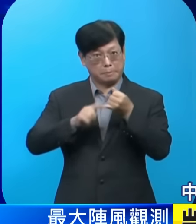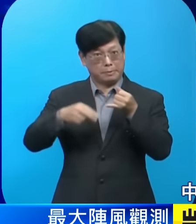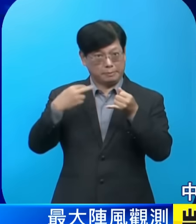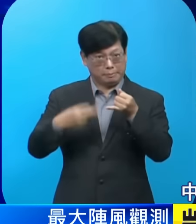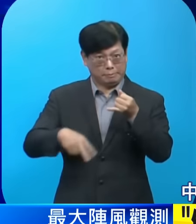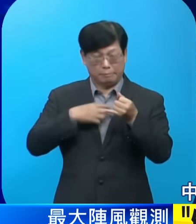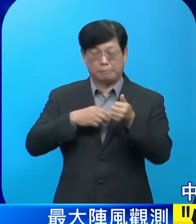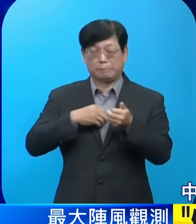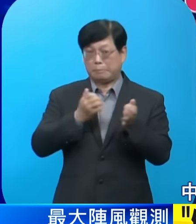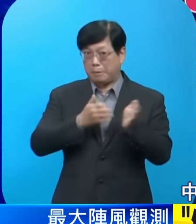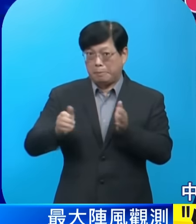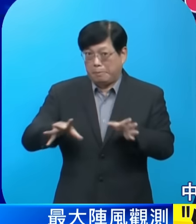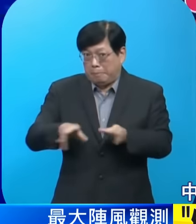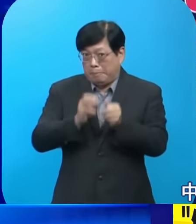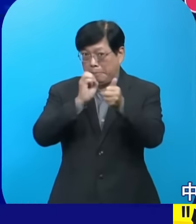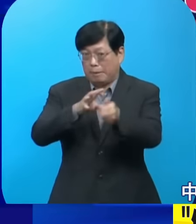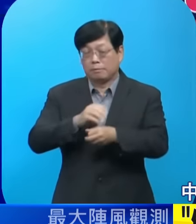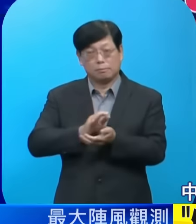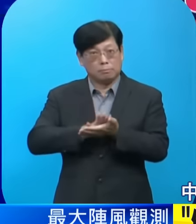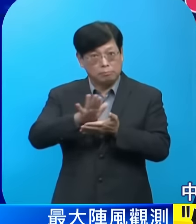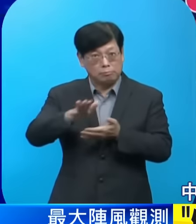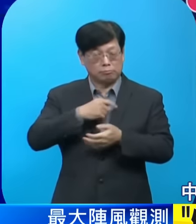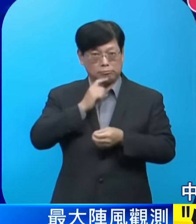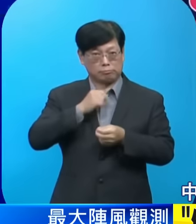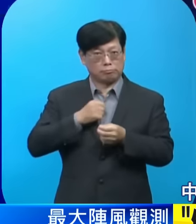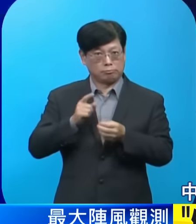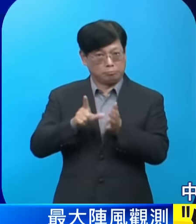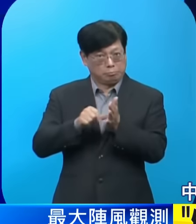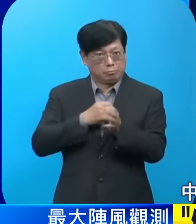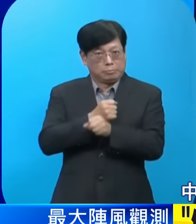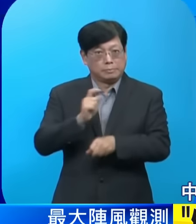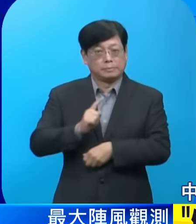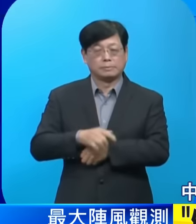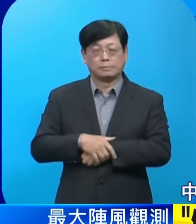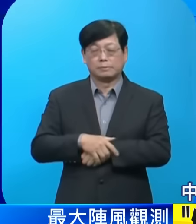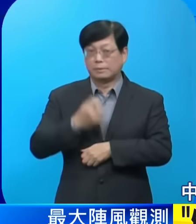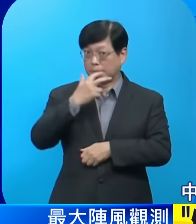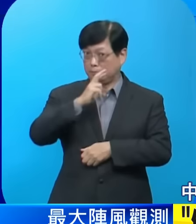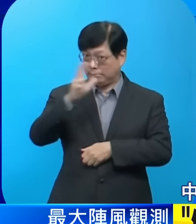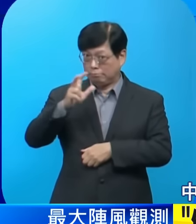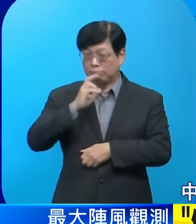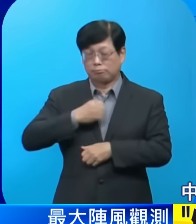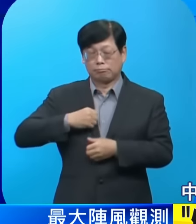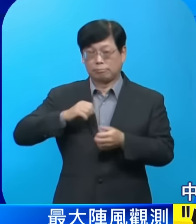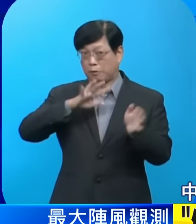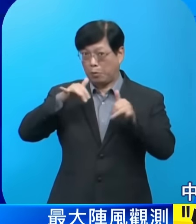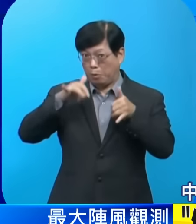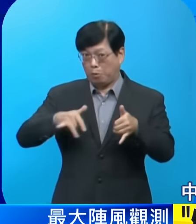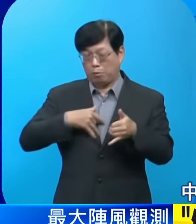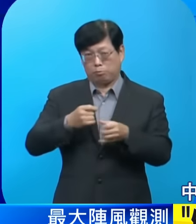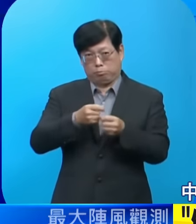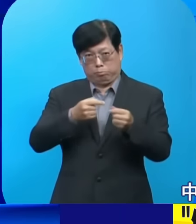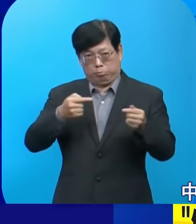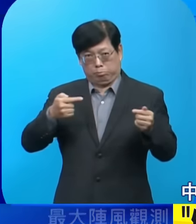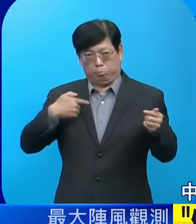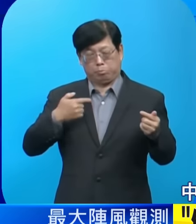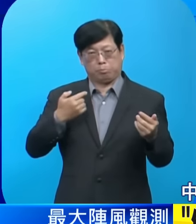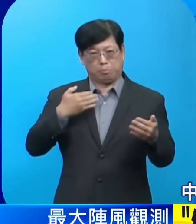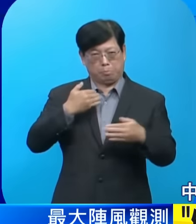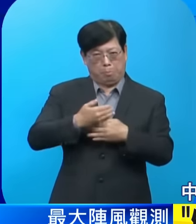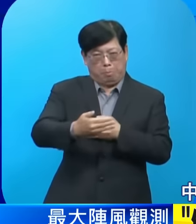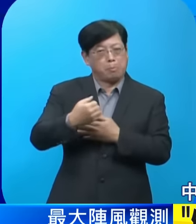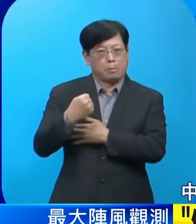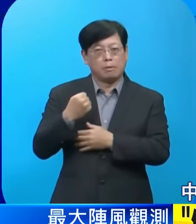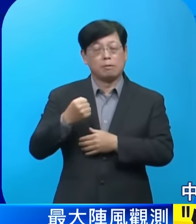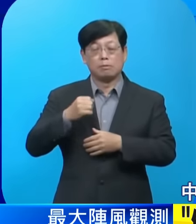呢我們幫大家整理一下就是在未來幾段時間要注意的今天白天是整個風雨增大的一個過程那我們